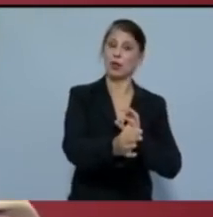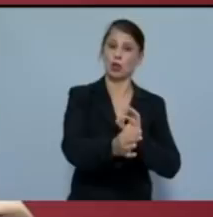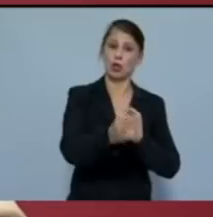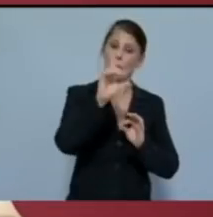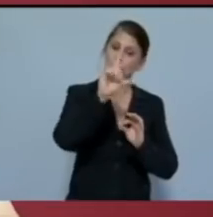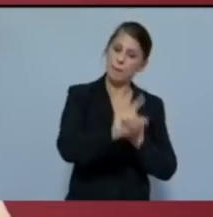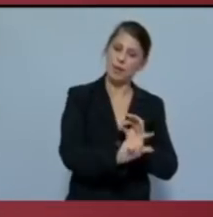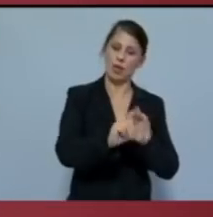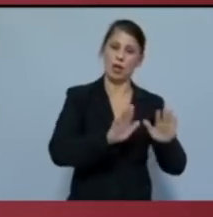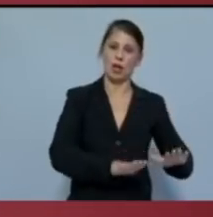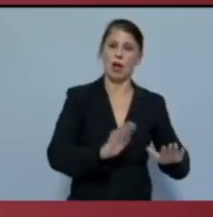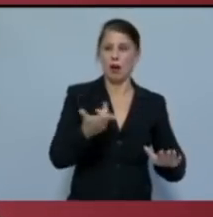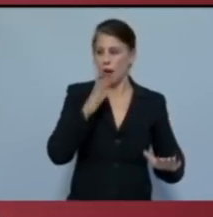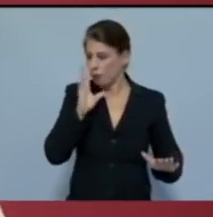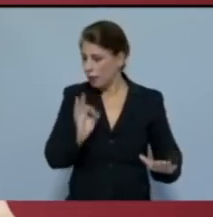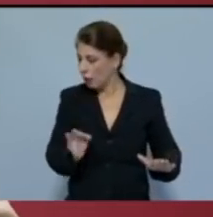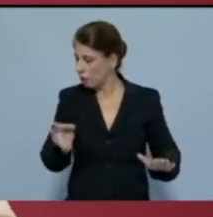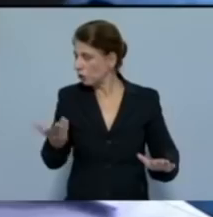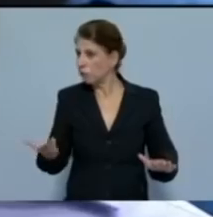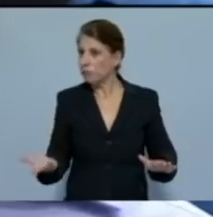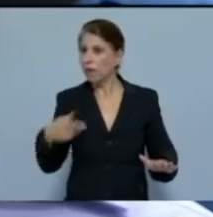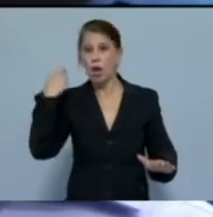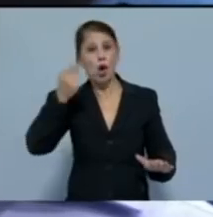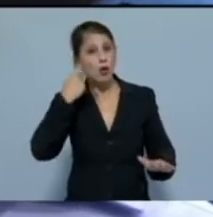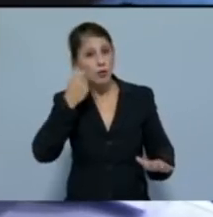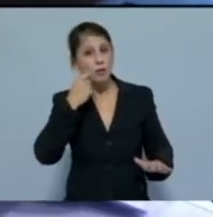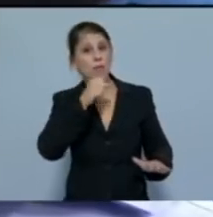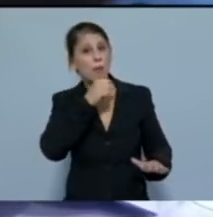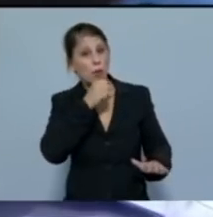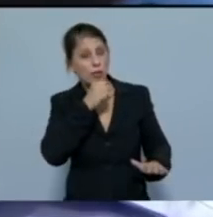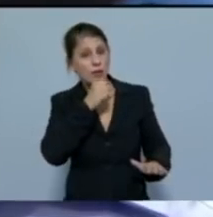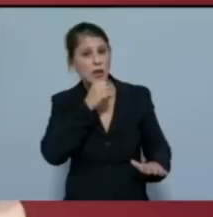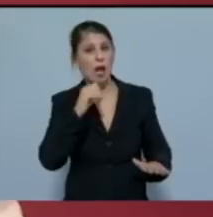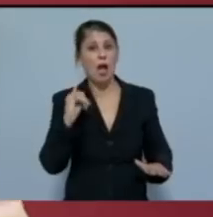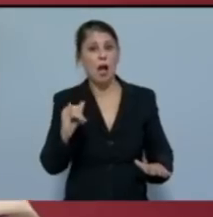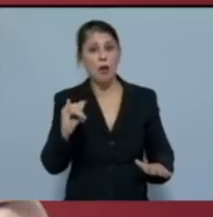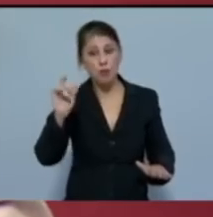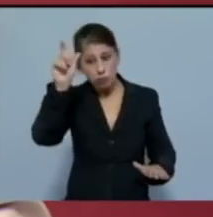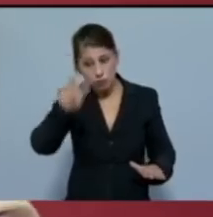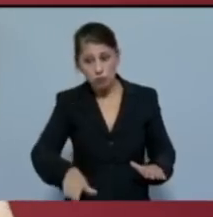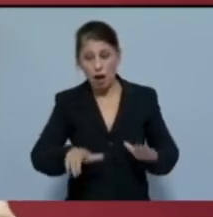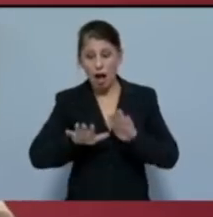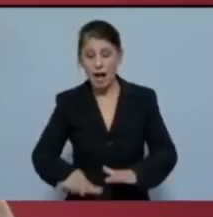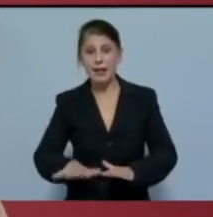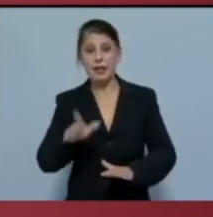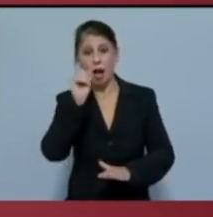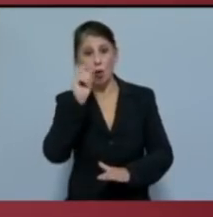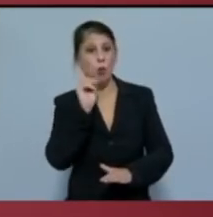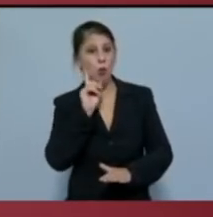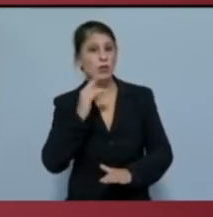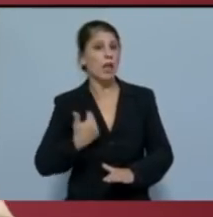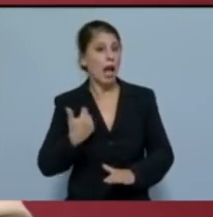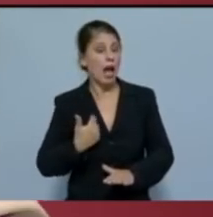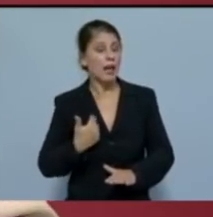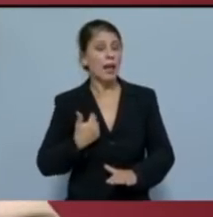της ανεργίας όταν στην πραγματικότητα οι γονείς, οι παππούδες ακόμα και οι ίδιοι οι άνεργοι νέοι και νέες όλοι δηλαδή